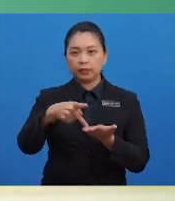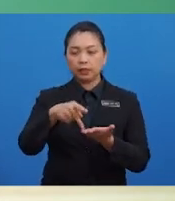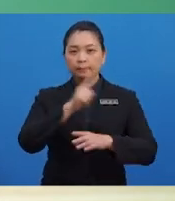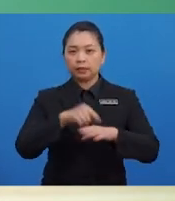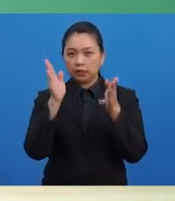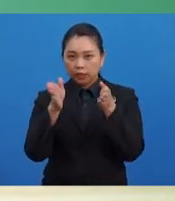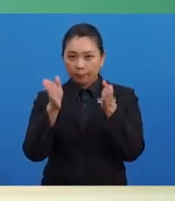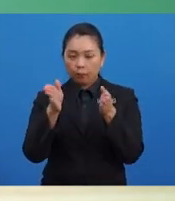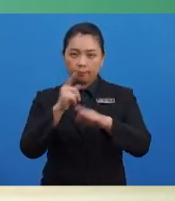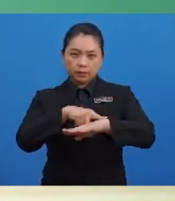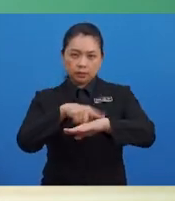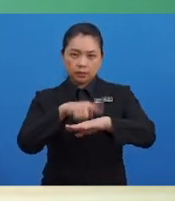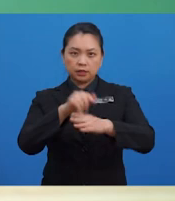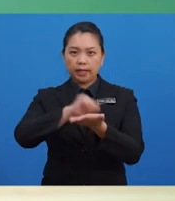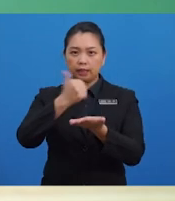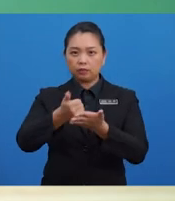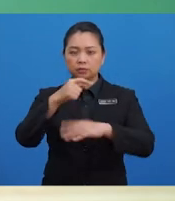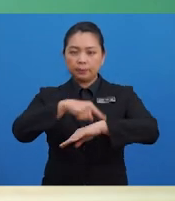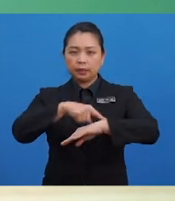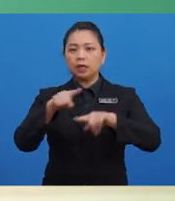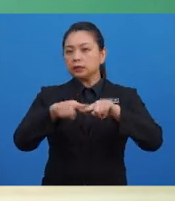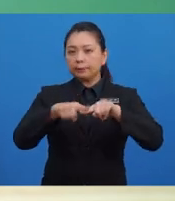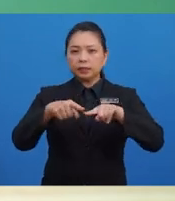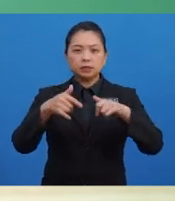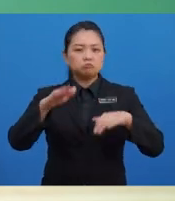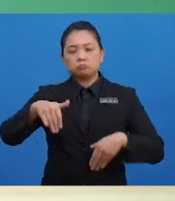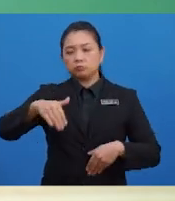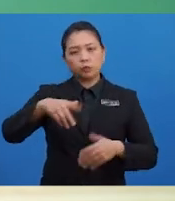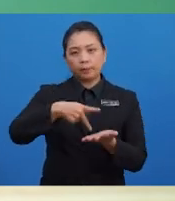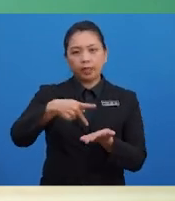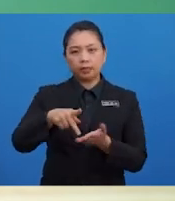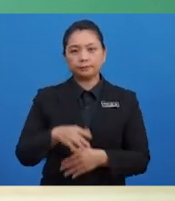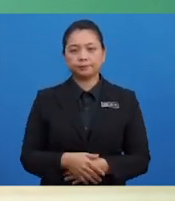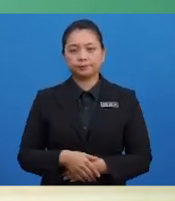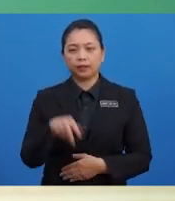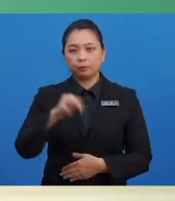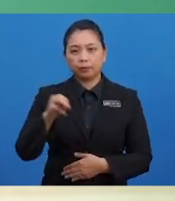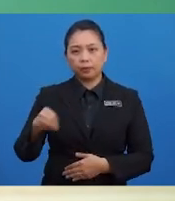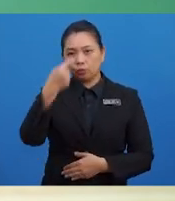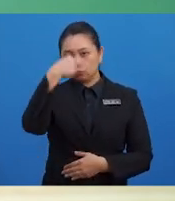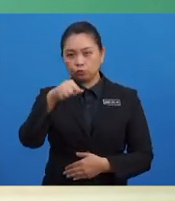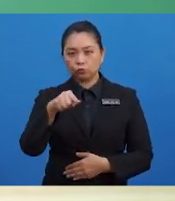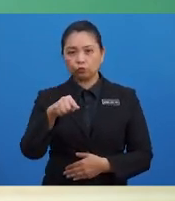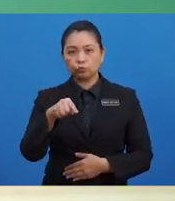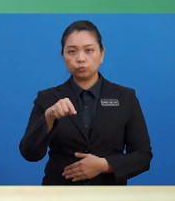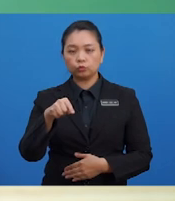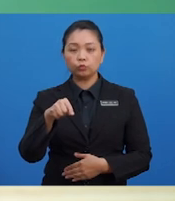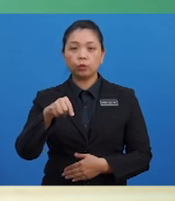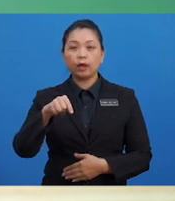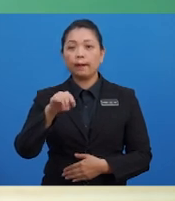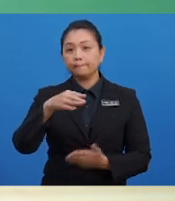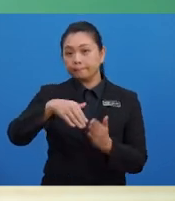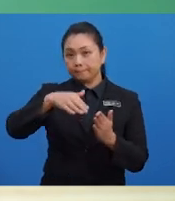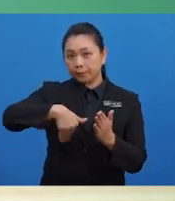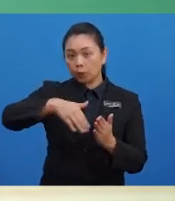tempoh perekonan semasa tetapi masih belum dibayar. Murid-murid, untuk item pelarasan belanja